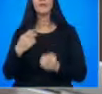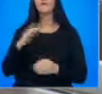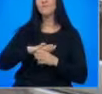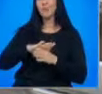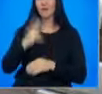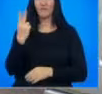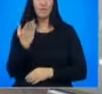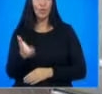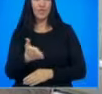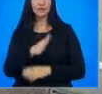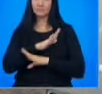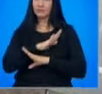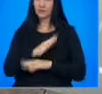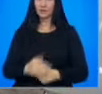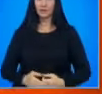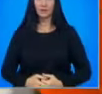загинаха.